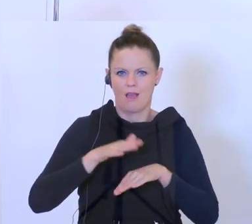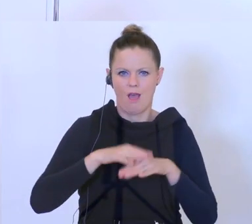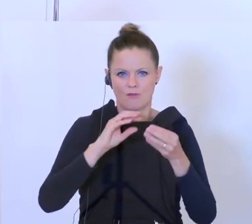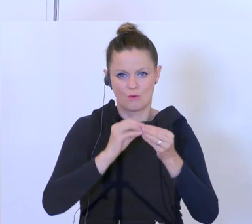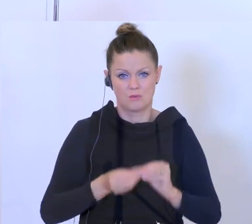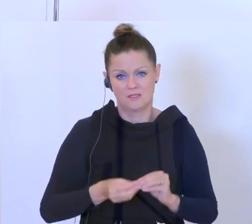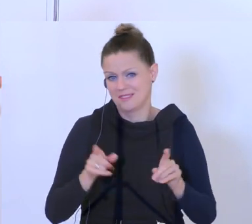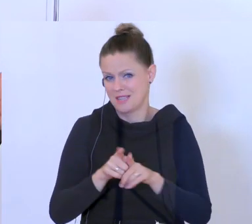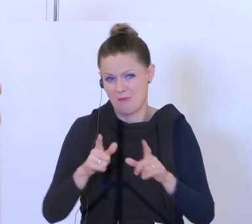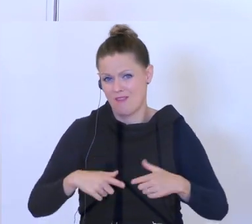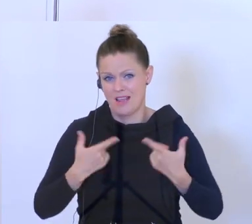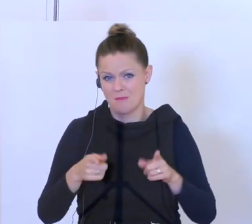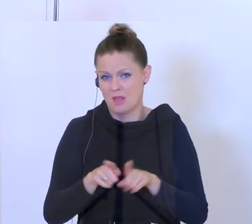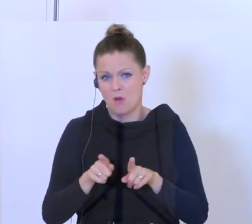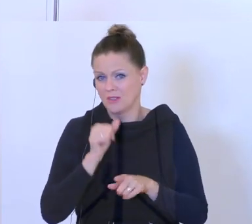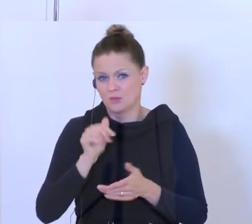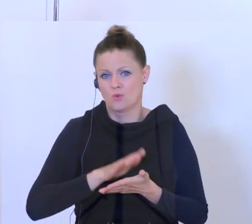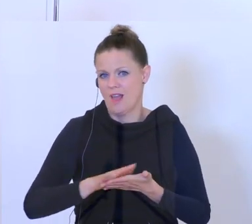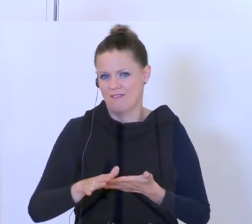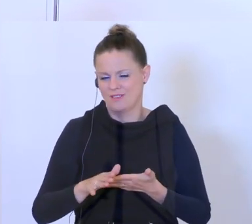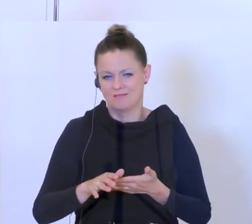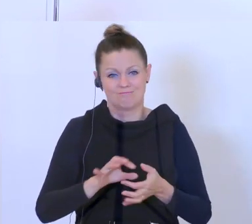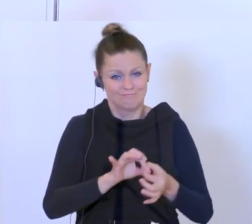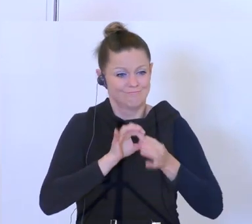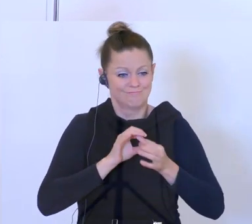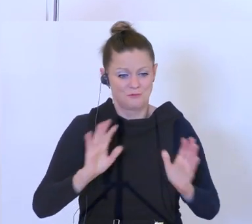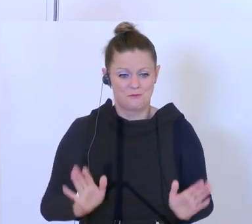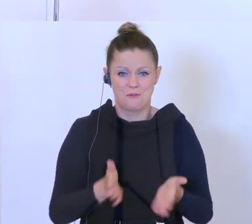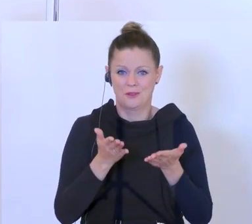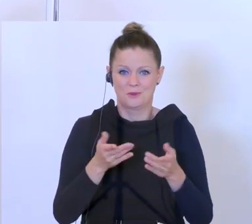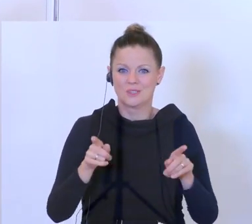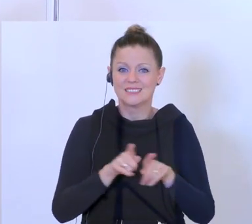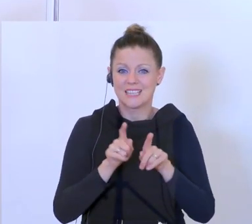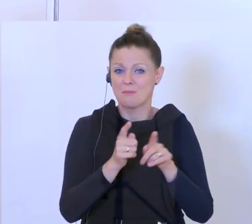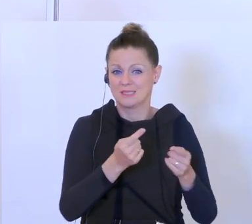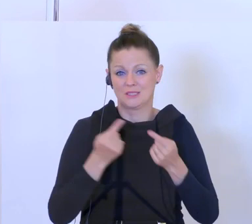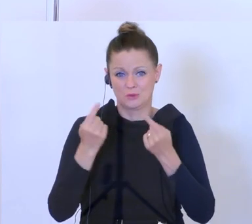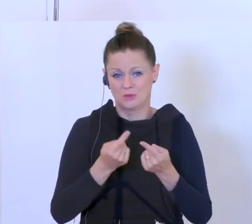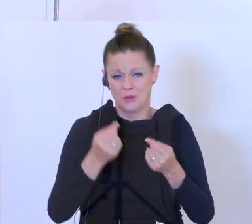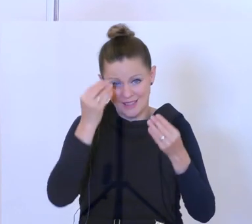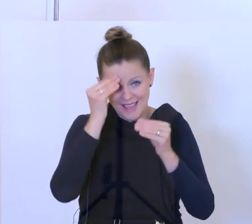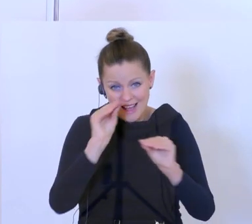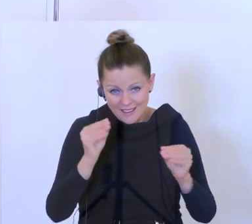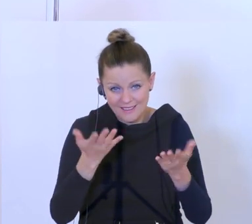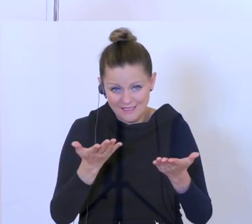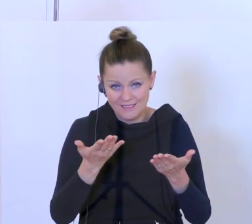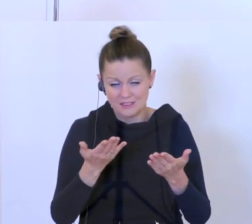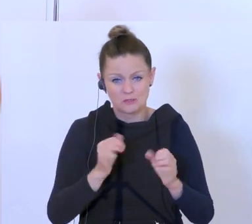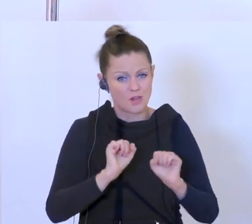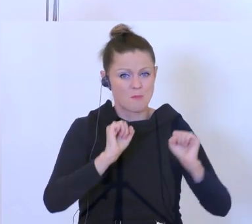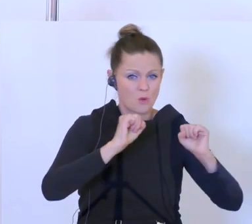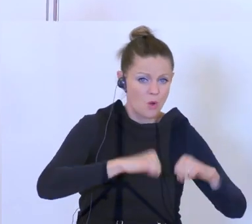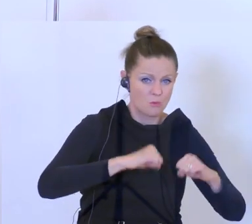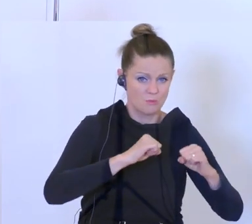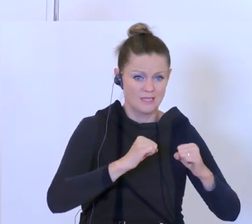Und insofern gilt das auch für Förderungen. Und das ist immer, wenn man ehrlich ist, das immer ein Kompromiss zwischen